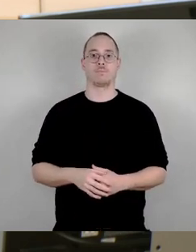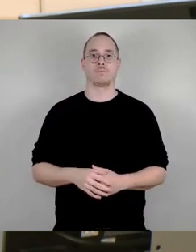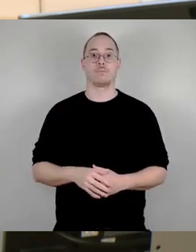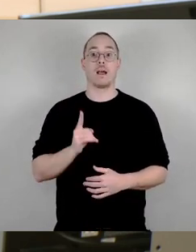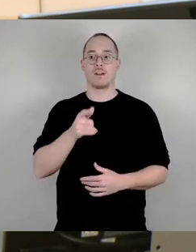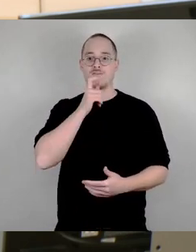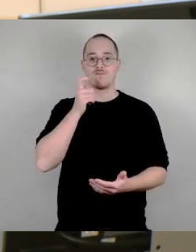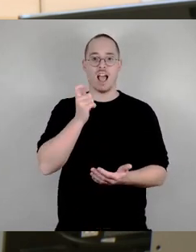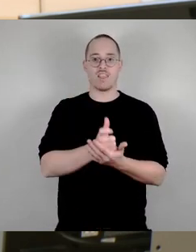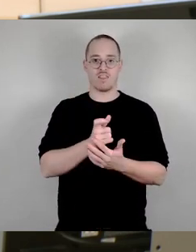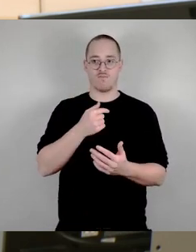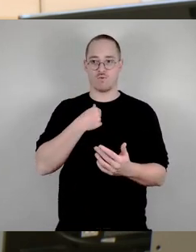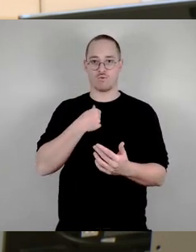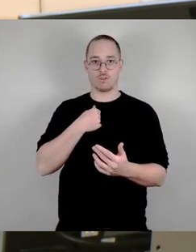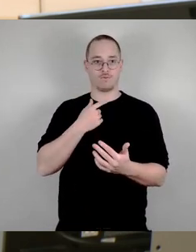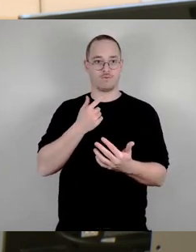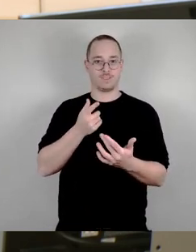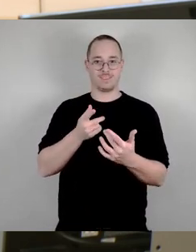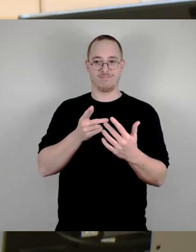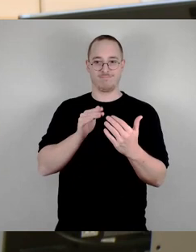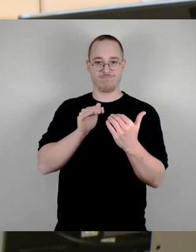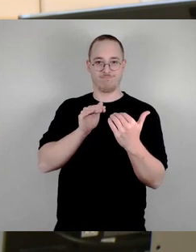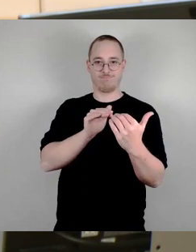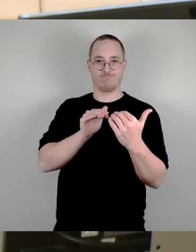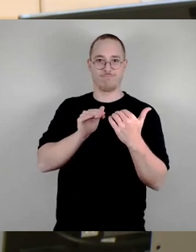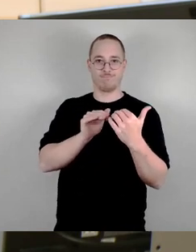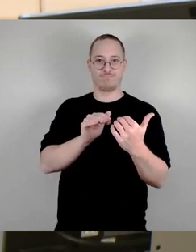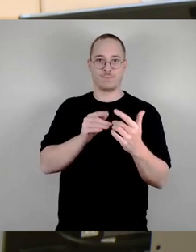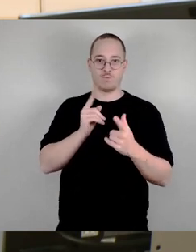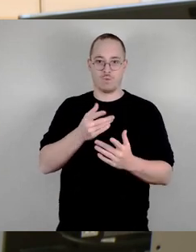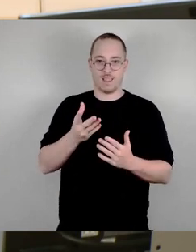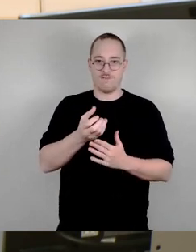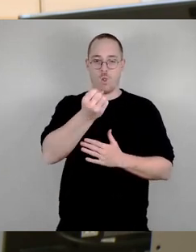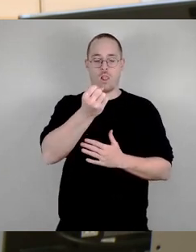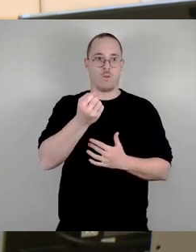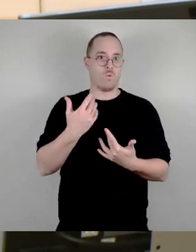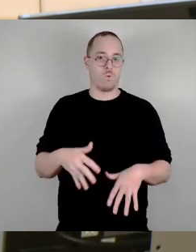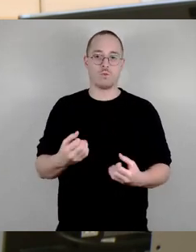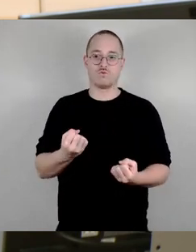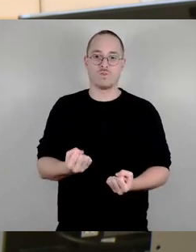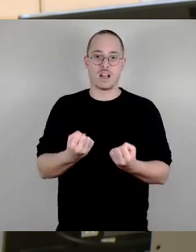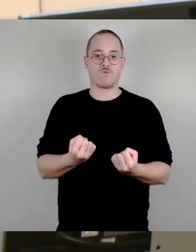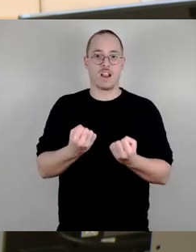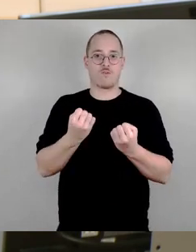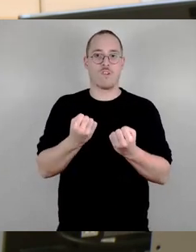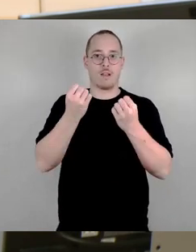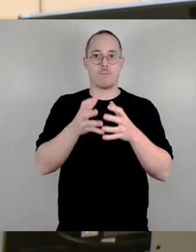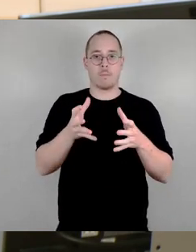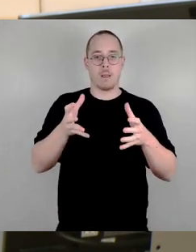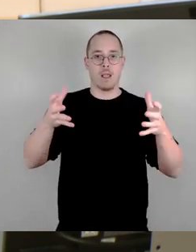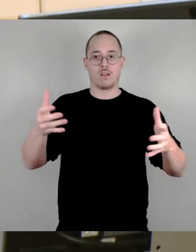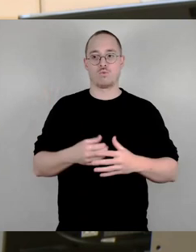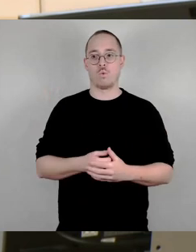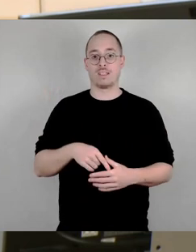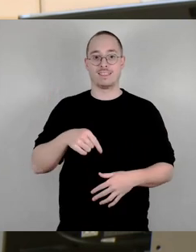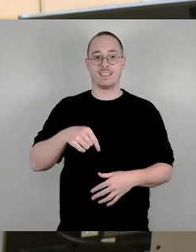immer schwieriger. Wir dürfen die Kapazitäten in unserer Stadt nicht überlasten, wenn wir Integration ernst nehmen wollen. Deutschland kann